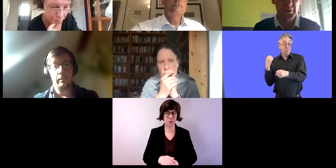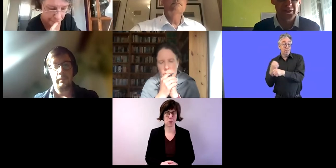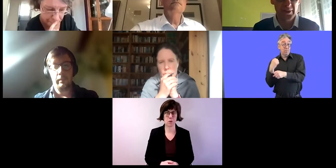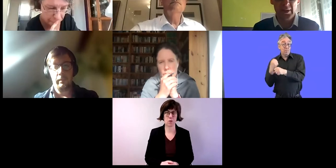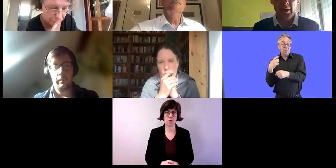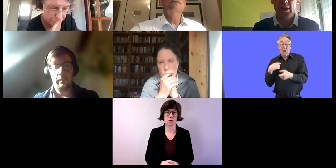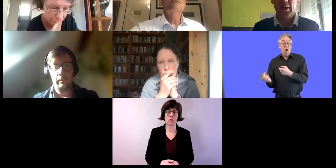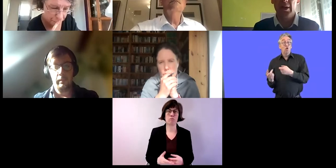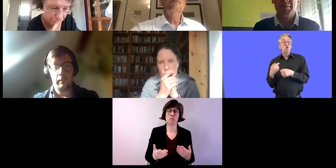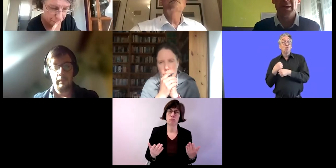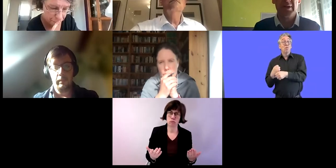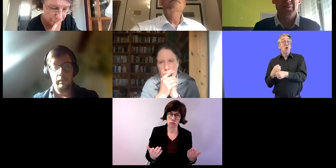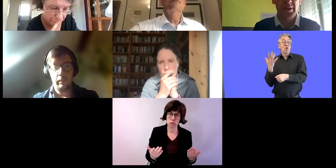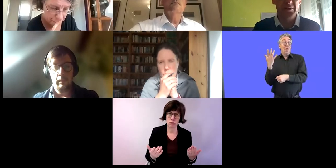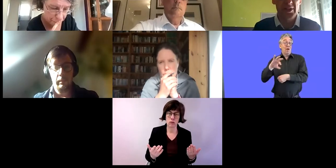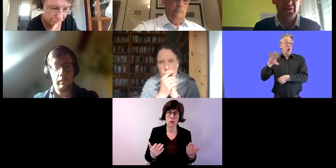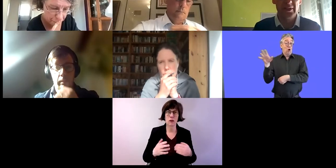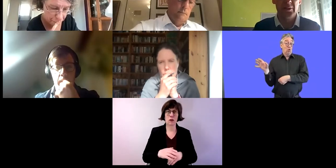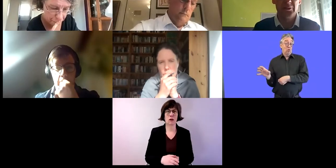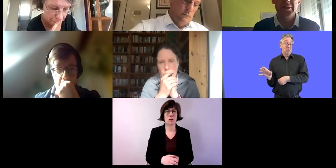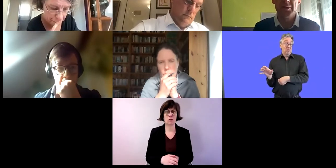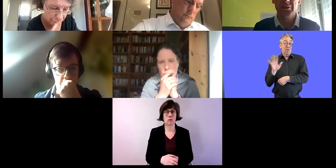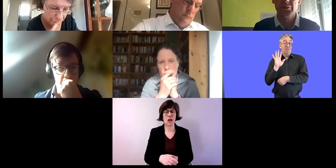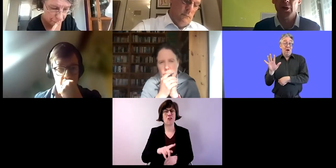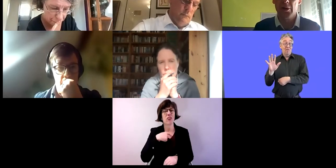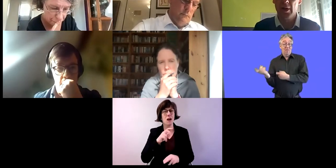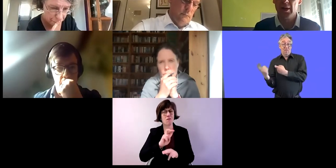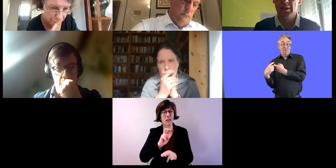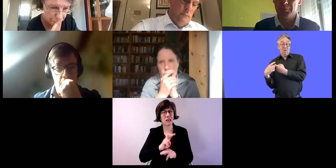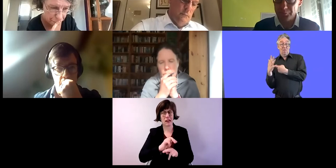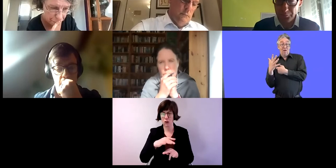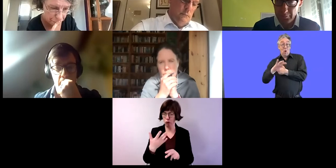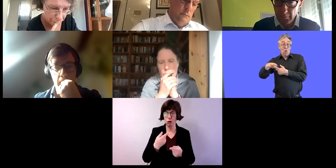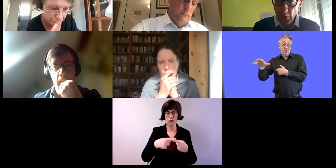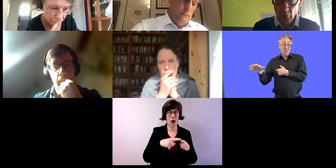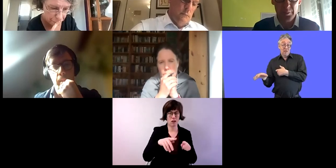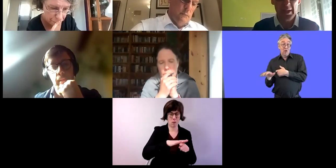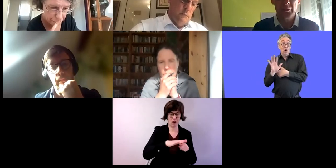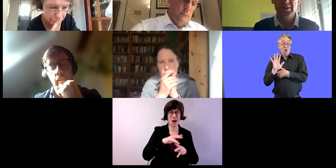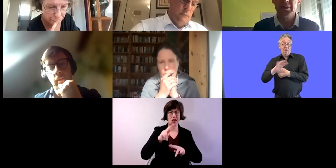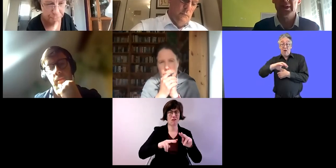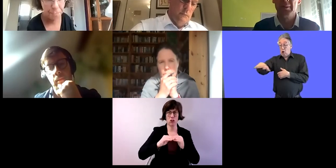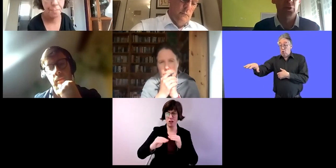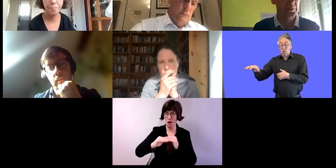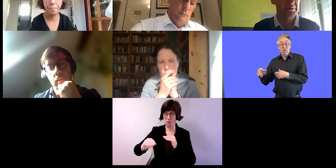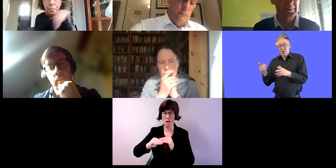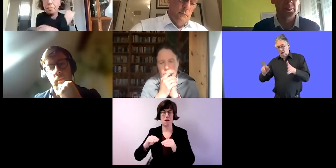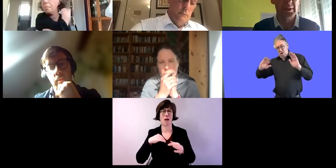wir vertreten fünf Organisationen in unterschiedlichen Ländern,